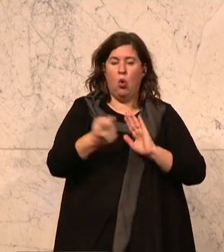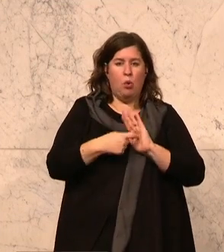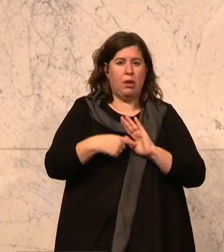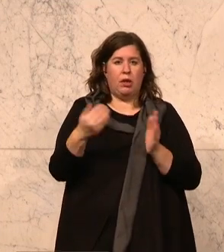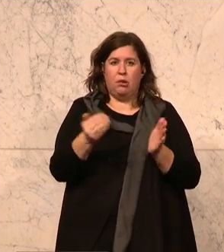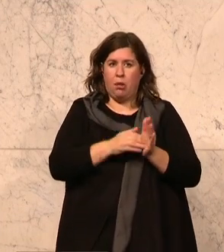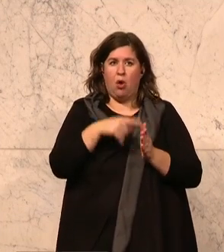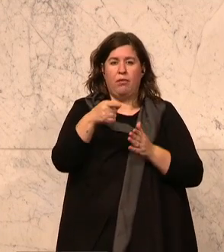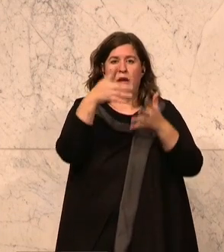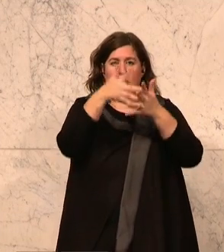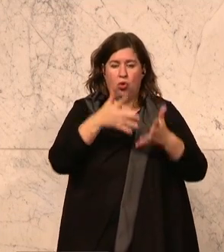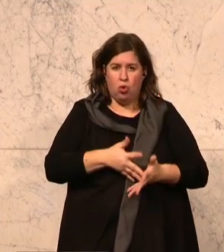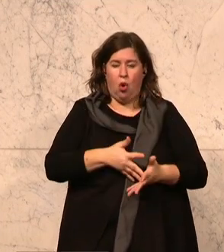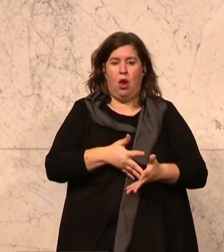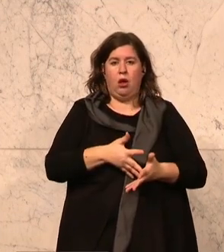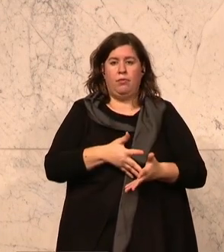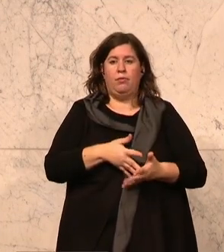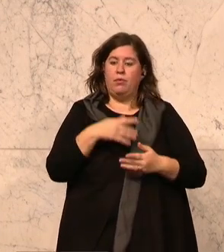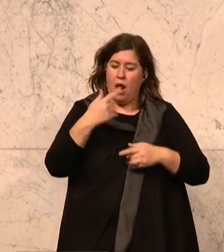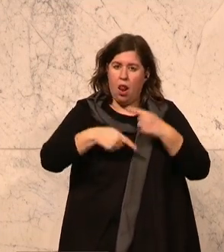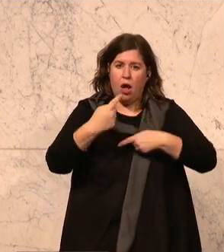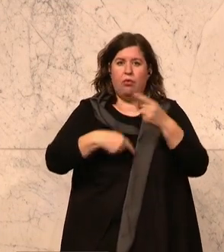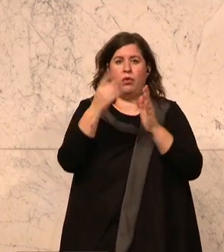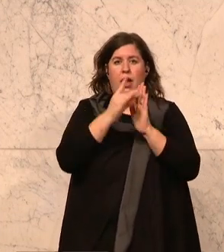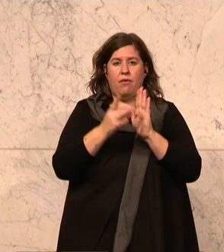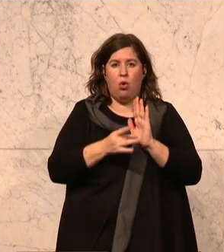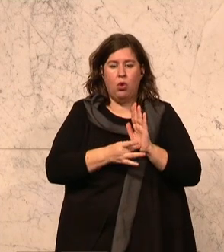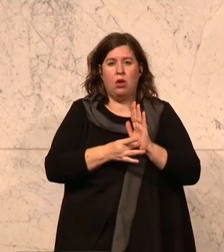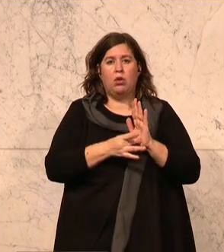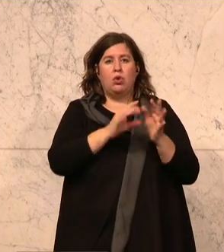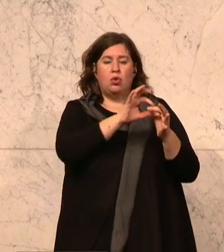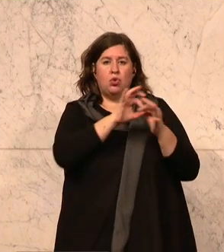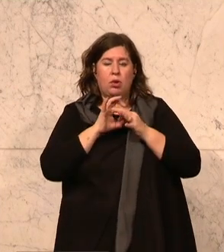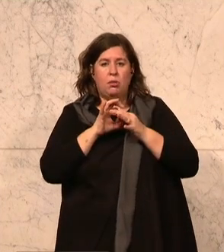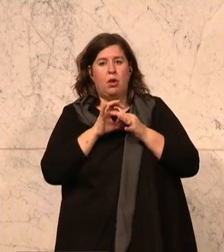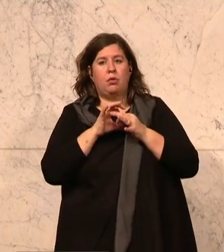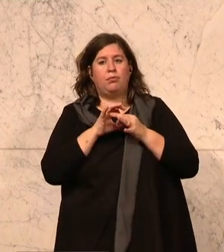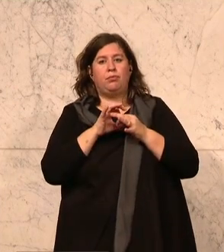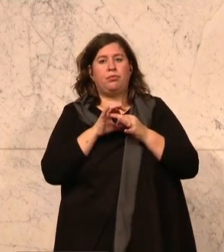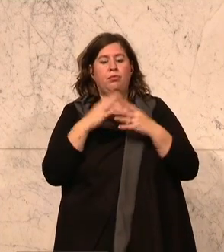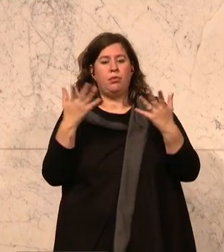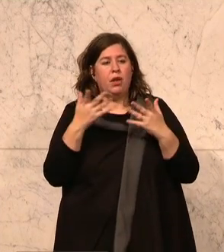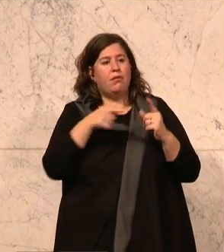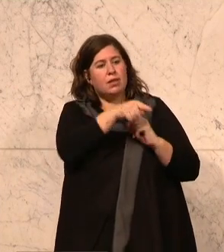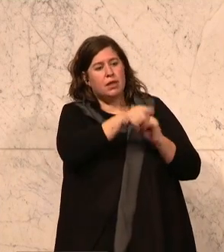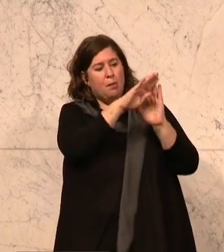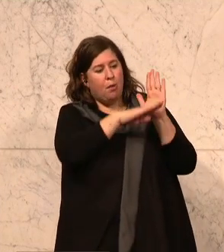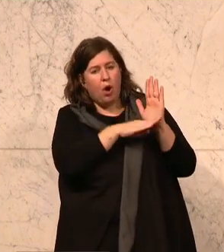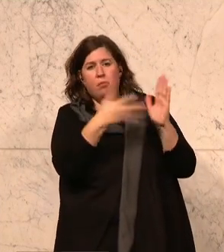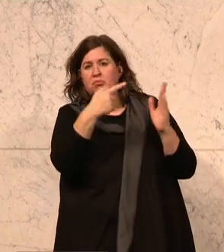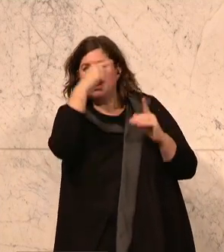empfinden, dass es hier eine Kontrolle braucht. Dass es eine laufende Evaluierung im Sinne dessen braucht, was bringt dieses Programm,